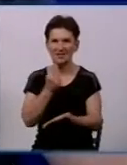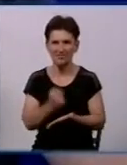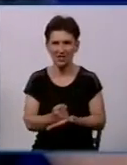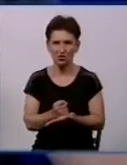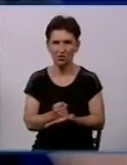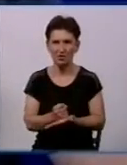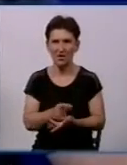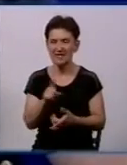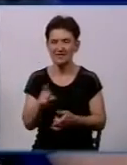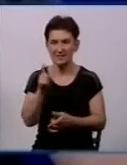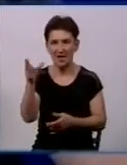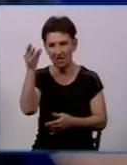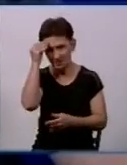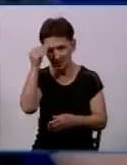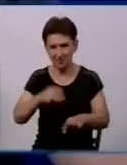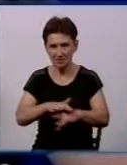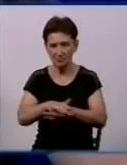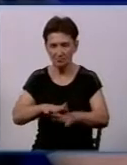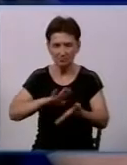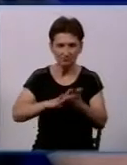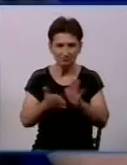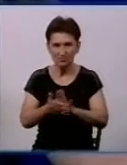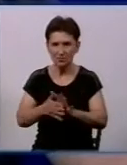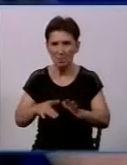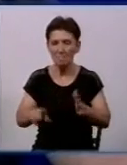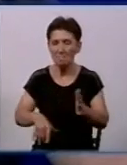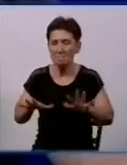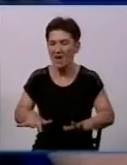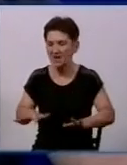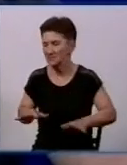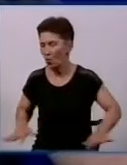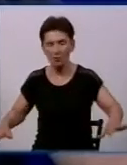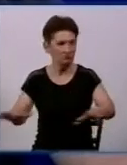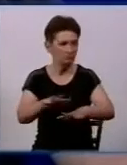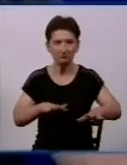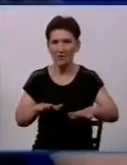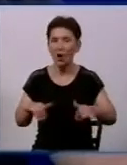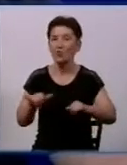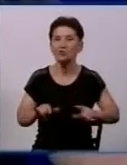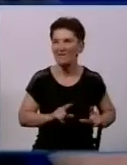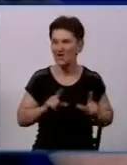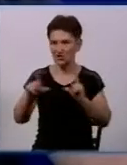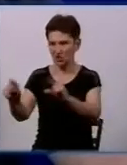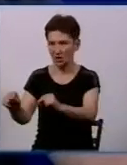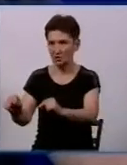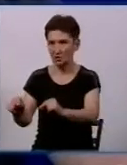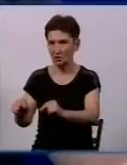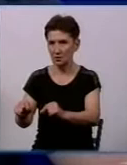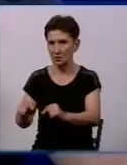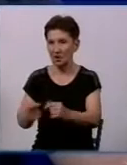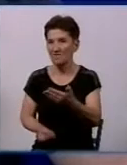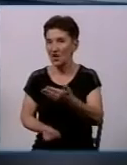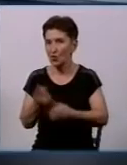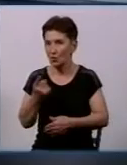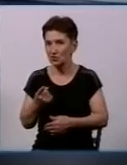з урахуванням забудови міста, важливості і значення об'єктів, на які виїжджають підрозділи. Виходячи з цього,